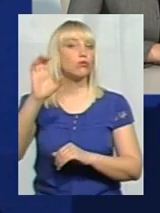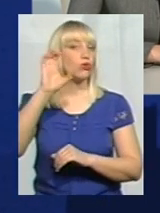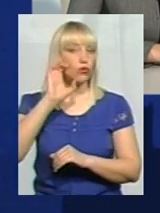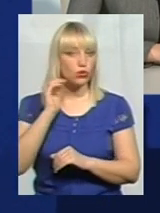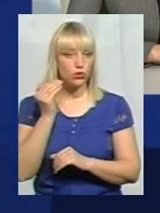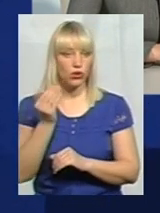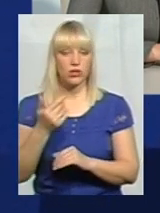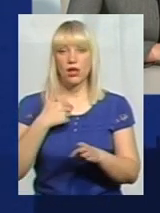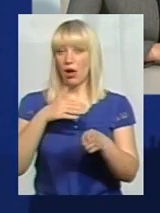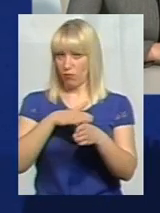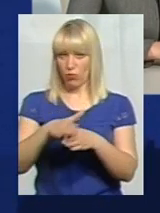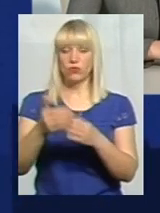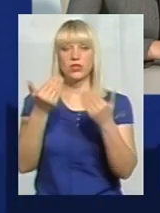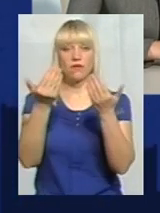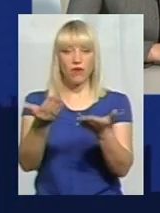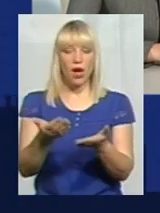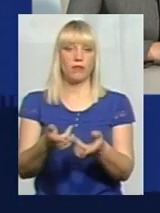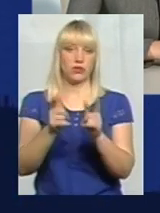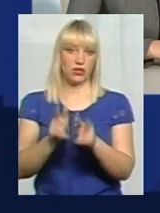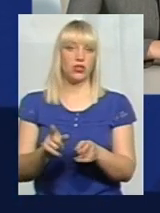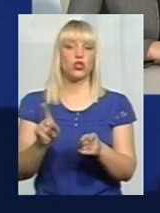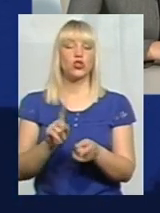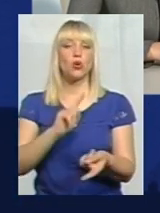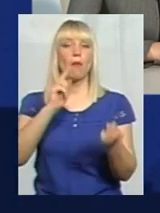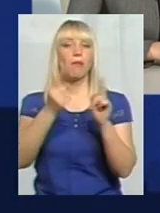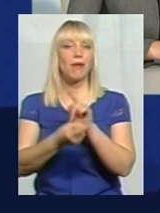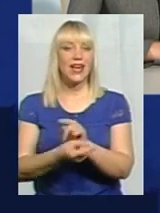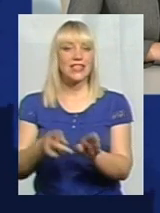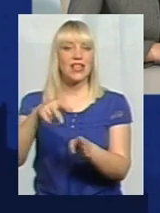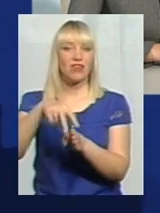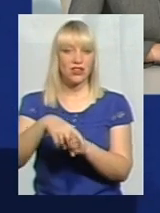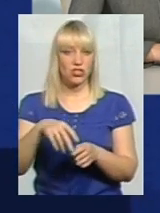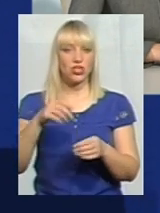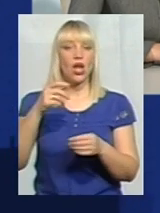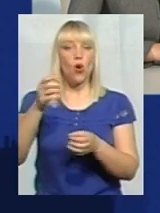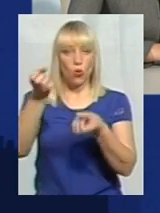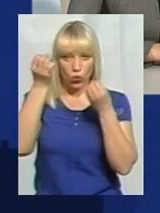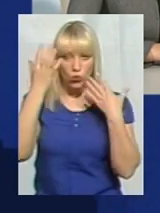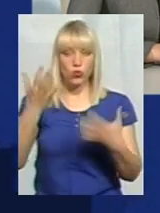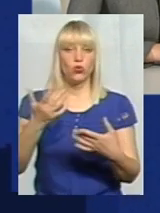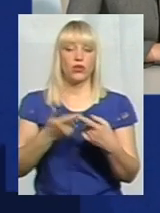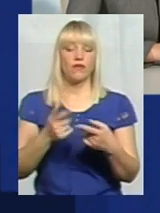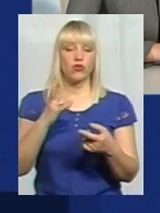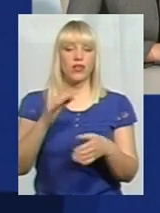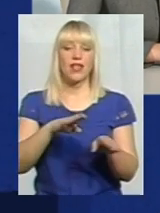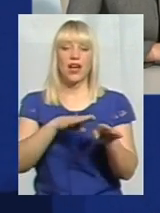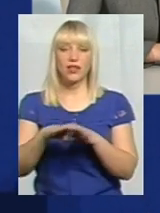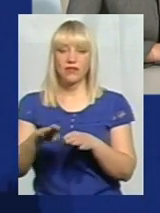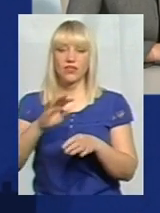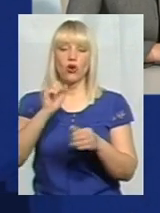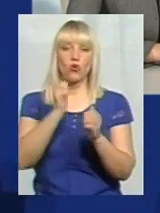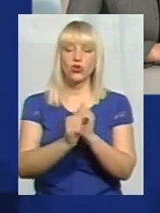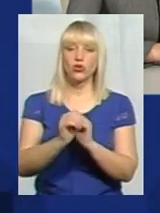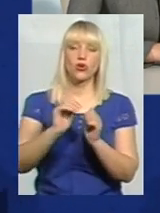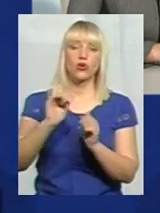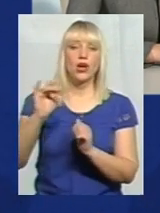я повністю з вами згідна, що перезавантаження культури сьогодні відбувається на рівні держави, на рівні нашої області, кожного району і села, і тим більше